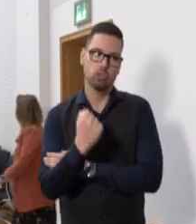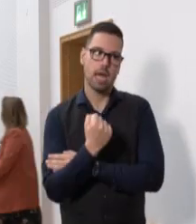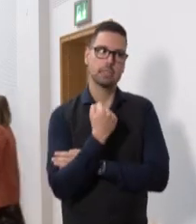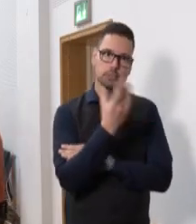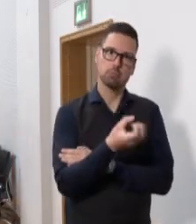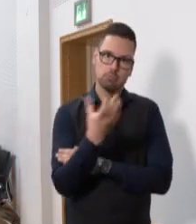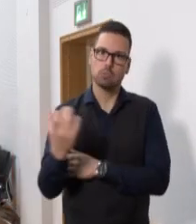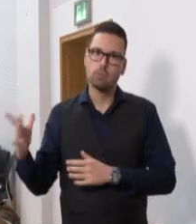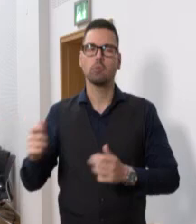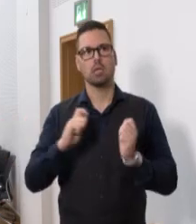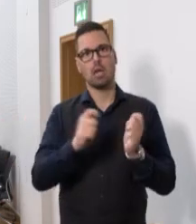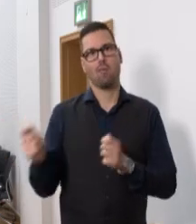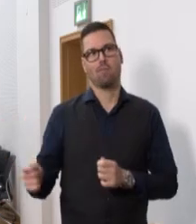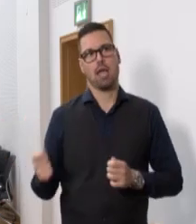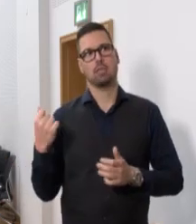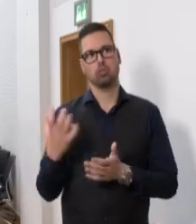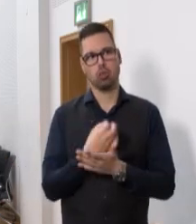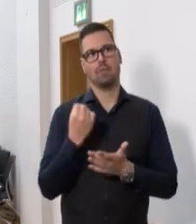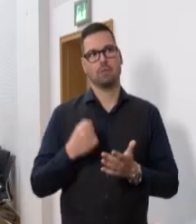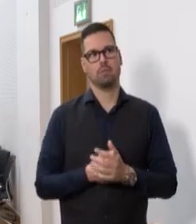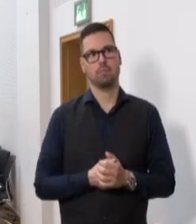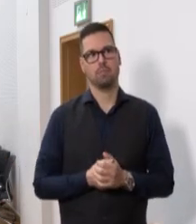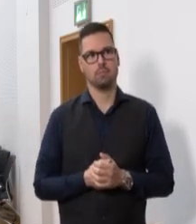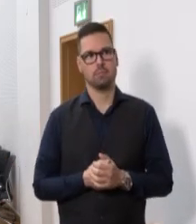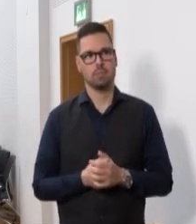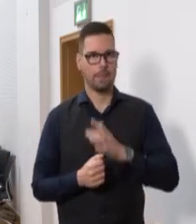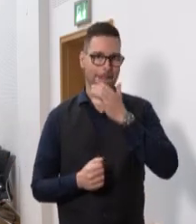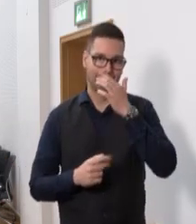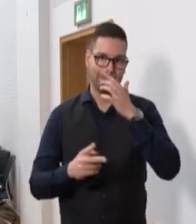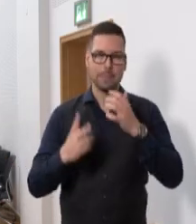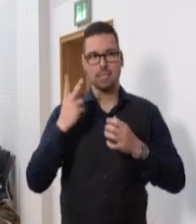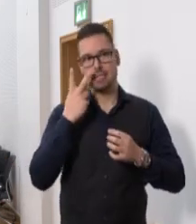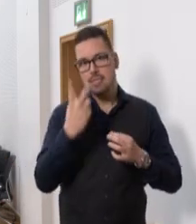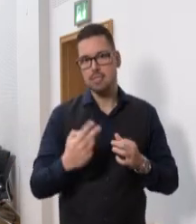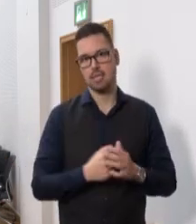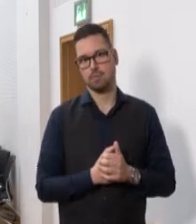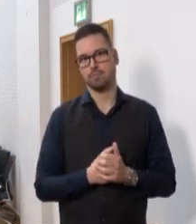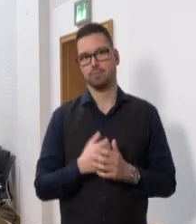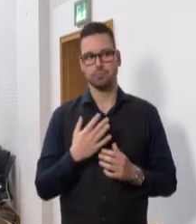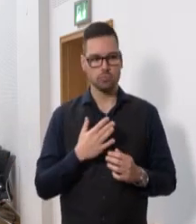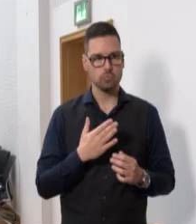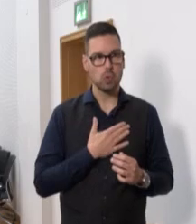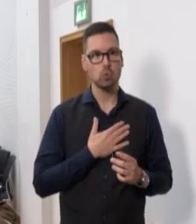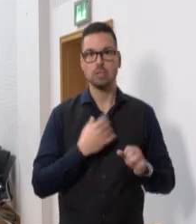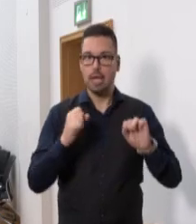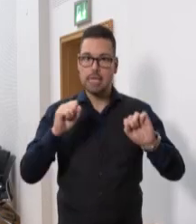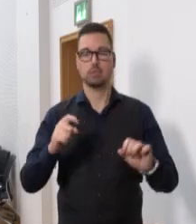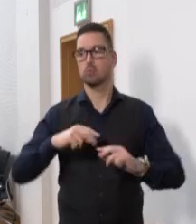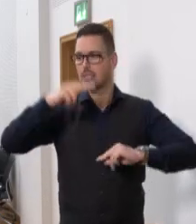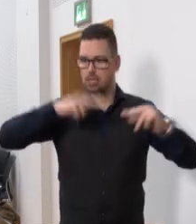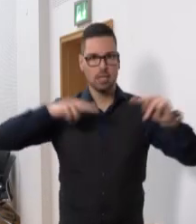die zusätzlichen Aufgaben meistern können. Sie sehen also, unsere Winteraktion setzt an vielen